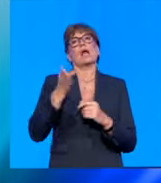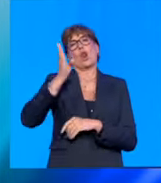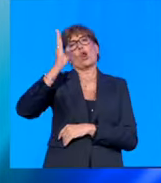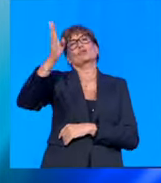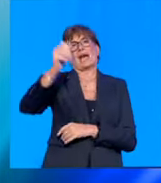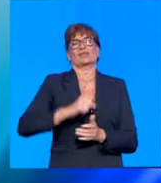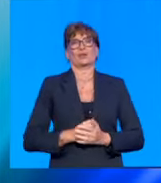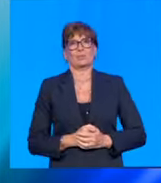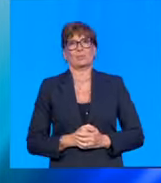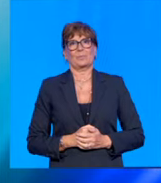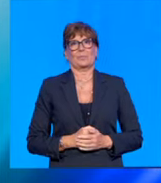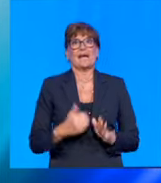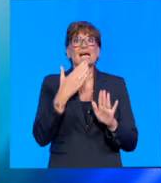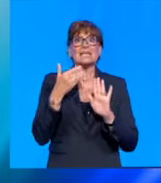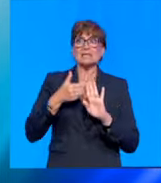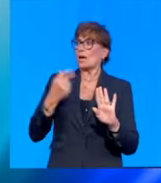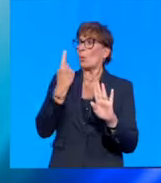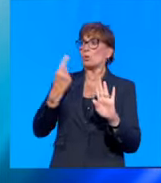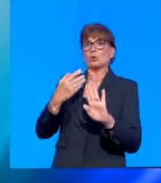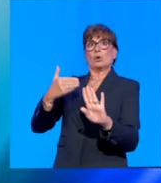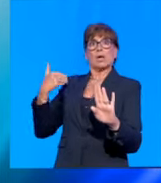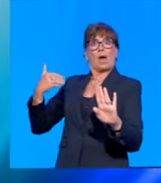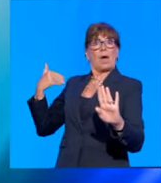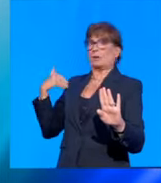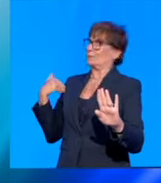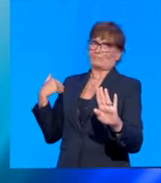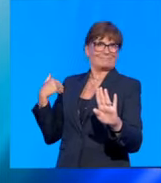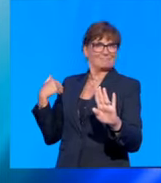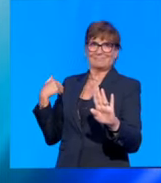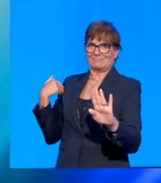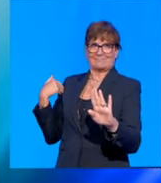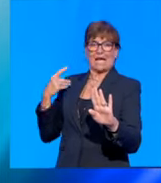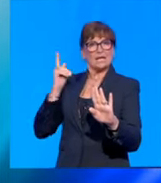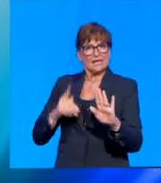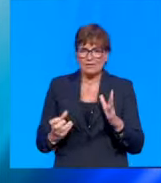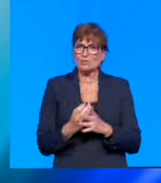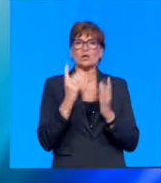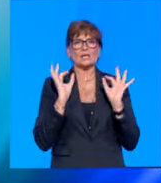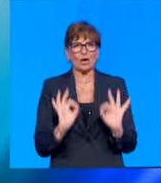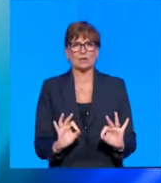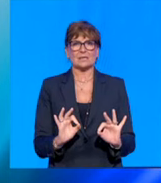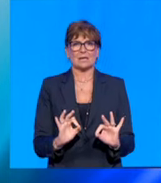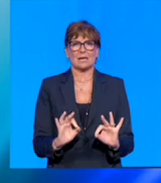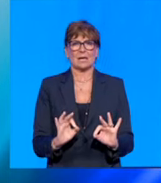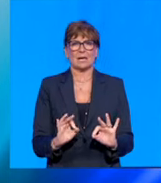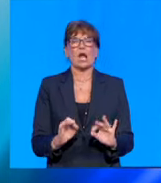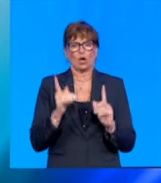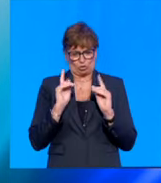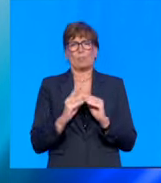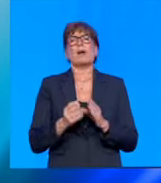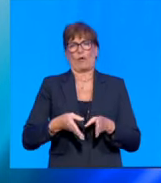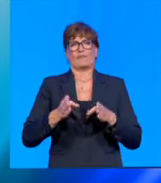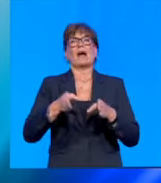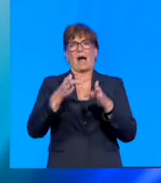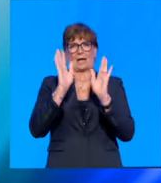e soprattutto senza lasciare indietro nessuno. Questo è quello che deve accadere a noi abbiamo ancora tanta strada da compiere